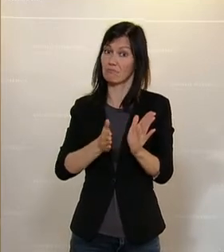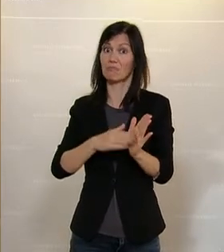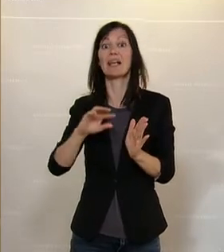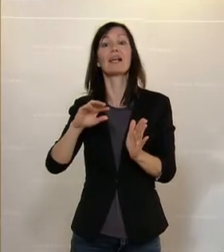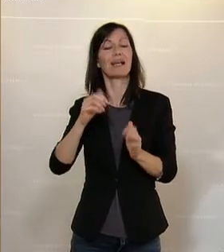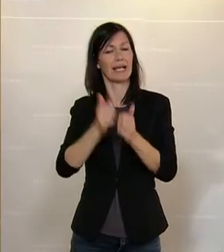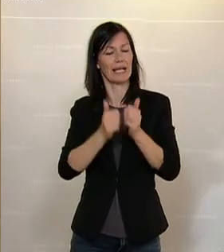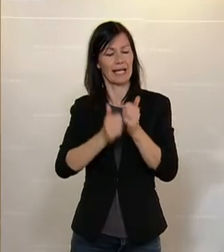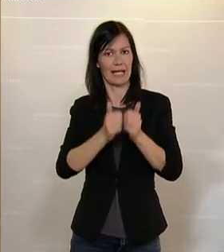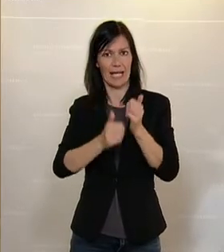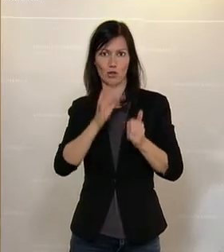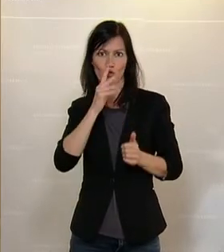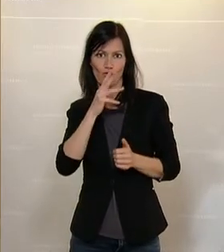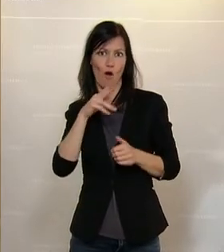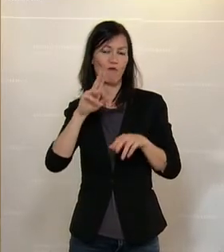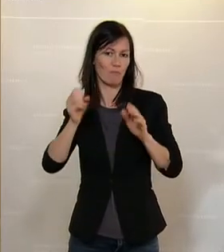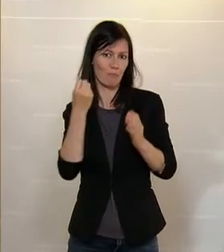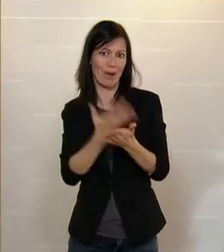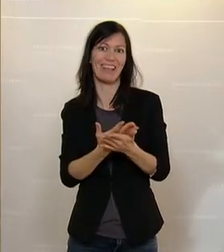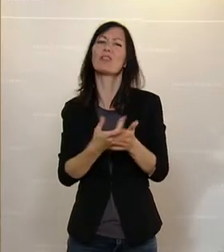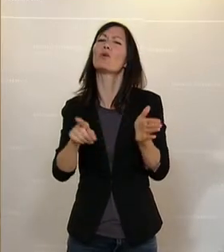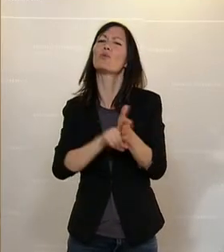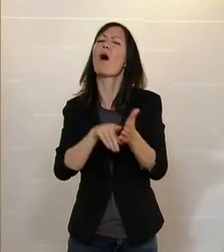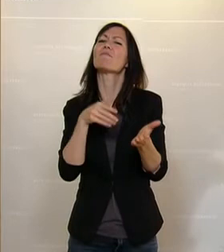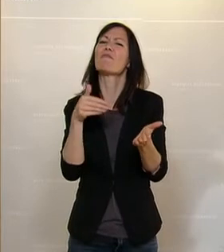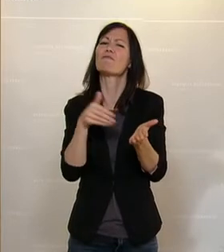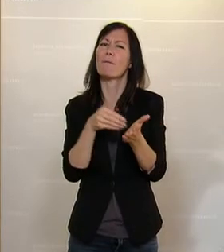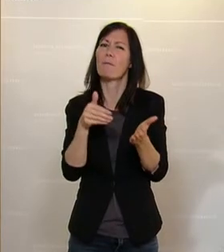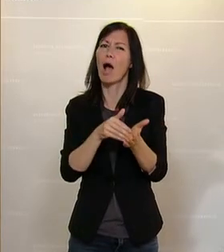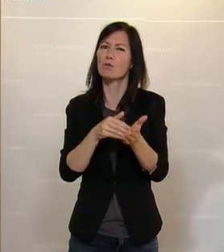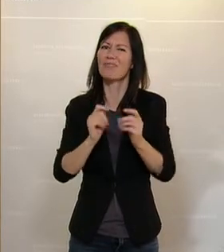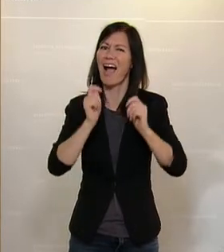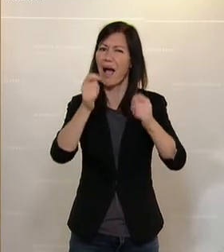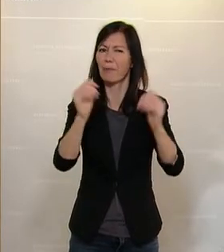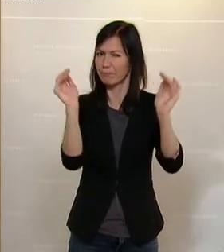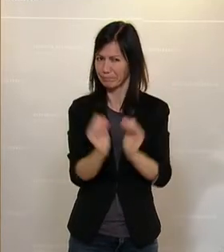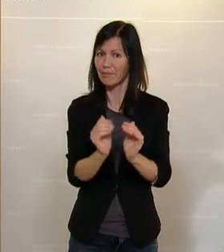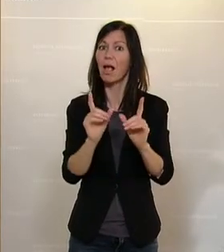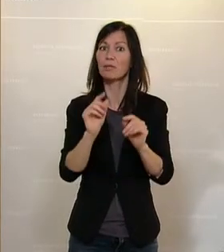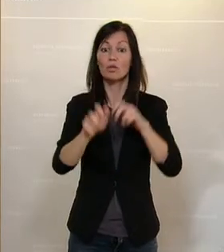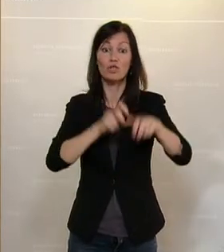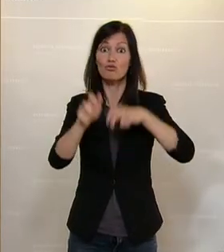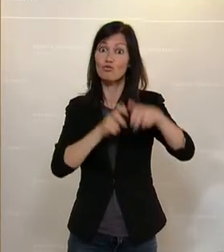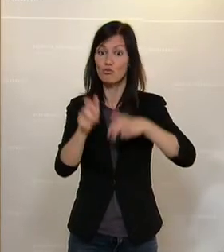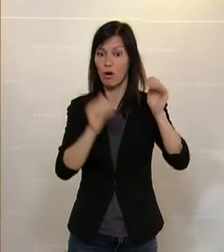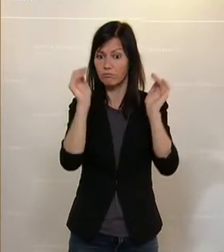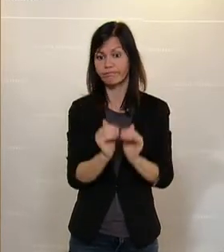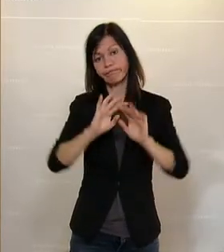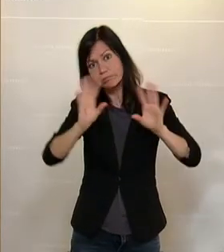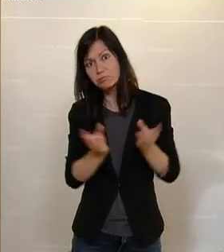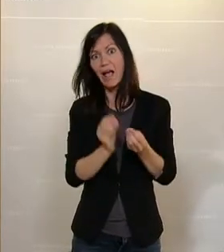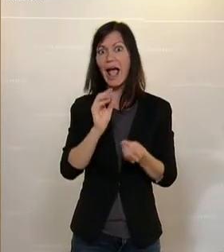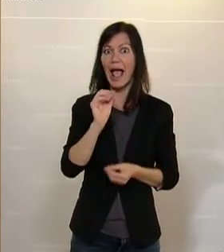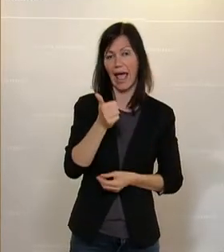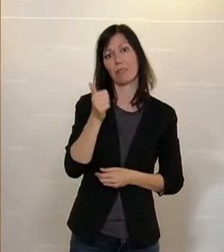Befreiung von der Normverbrauchsabgabe bei der Anschaffung eines e-Pkw eine Reduktion des Steueraufkommens von rund 1 Million